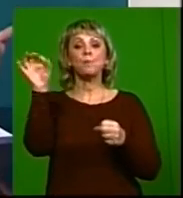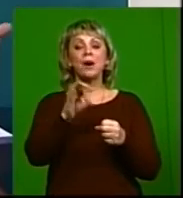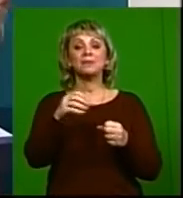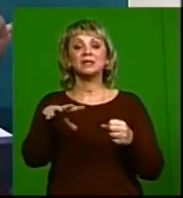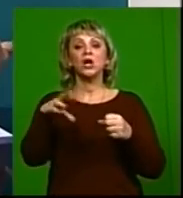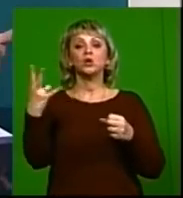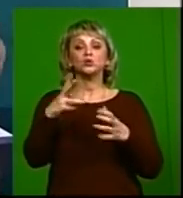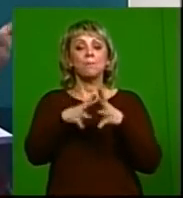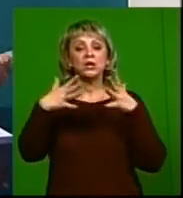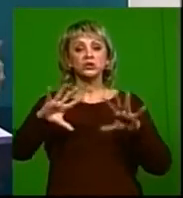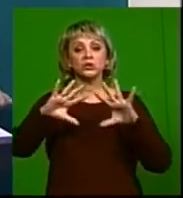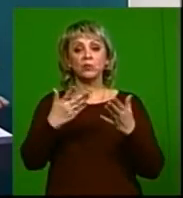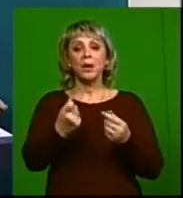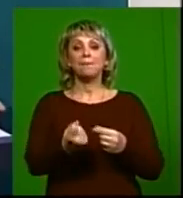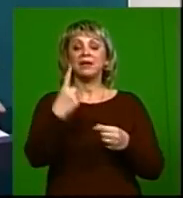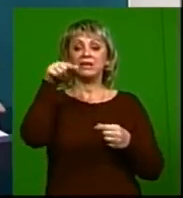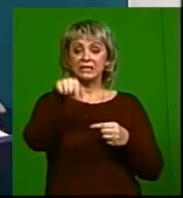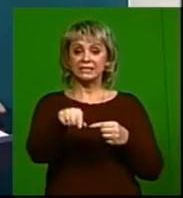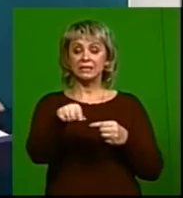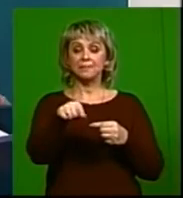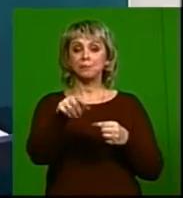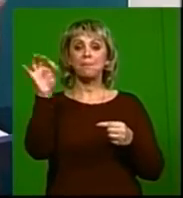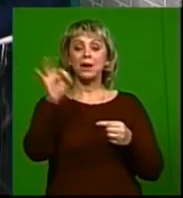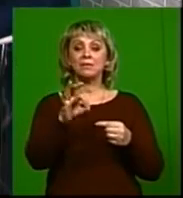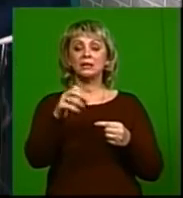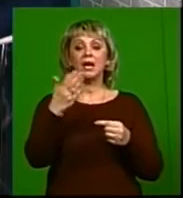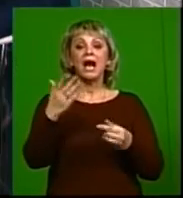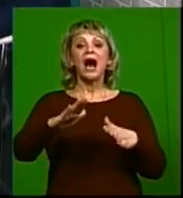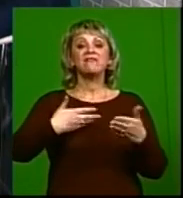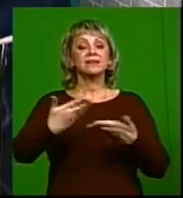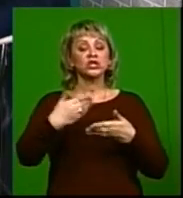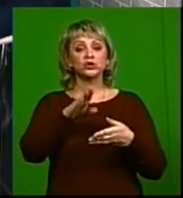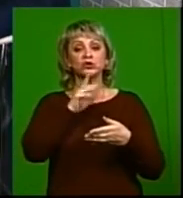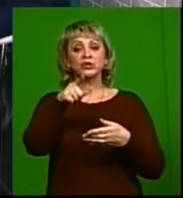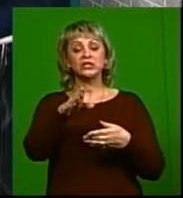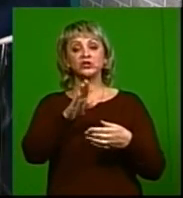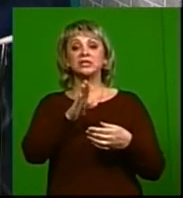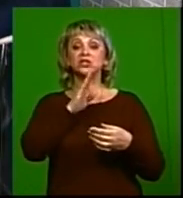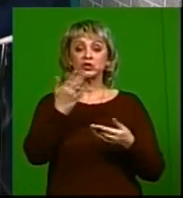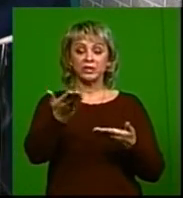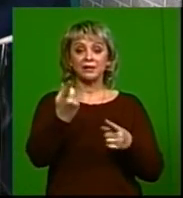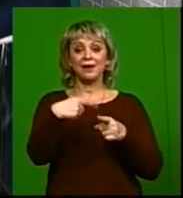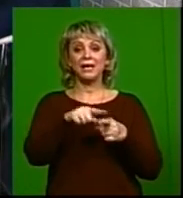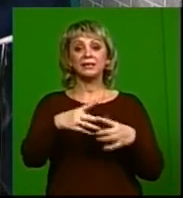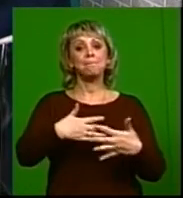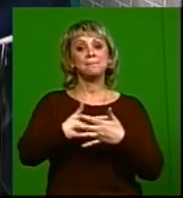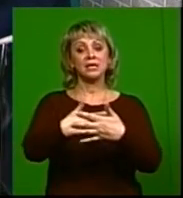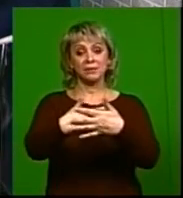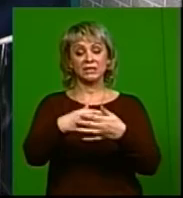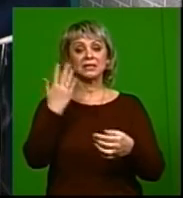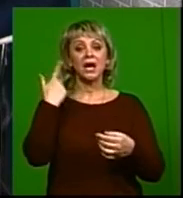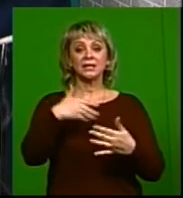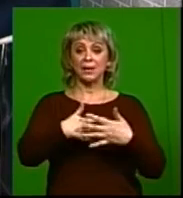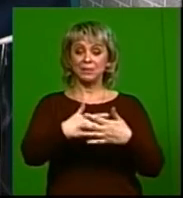в конце концов, в большинстве случаев выплывает вот этот вот момент? В отношении женщин и девушек это беременность. Потому что